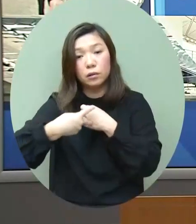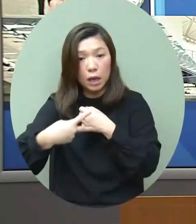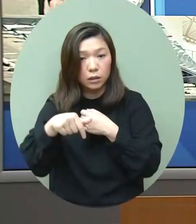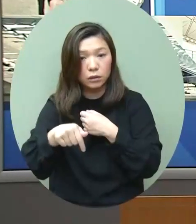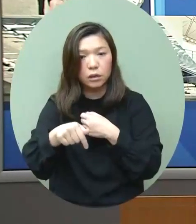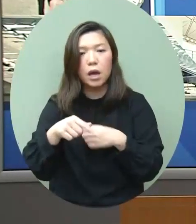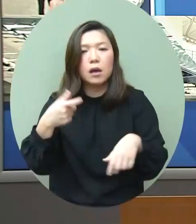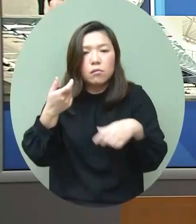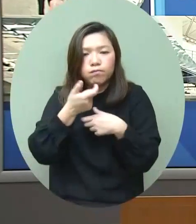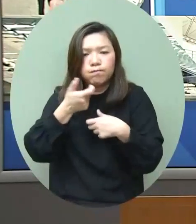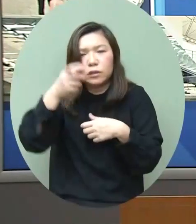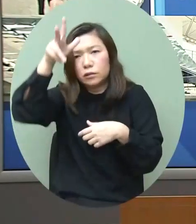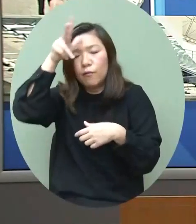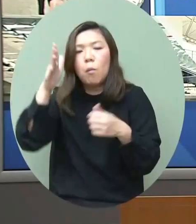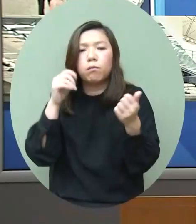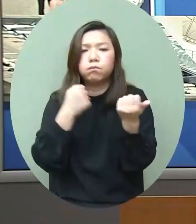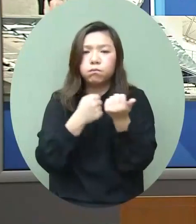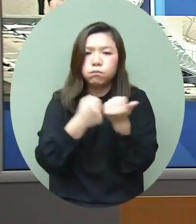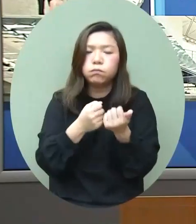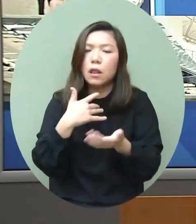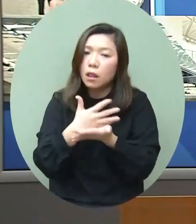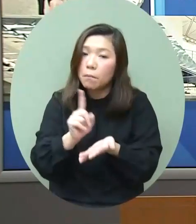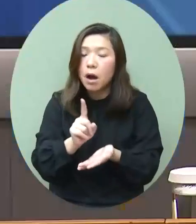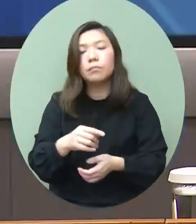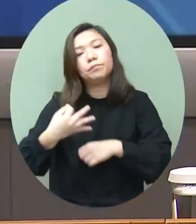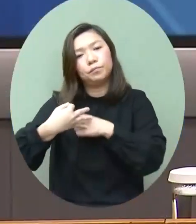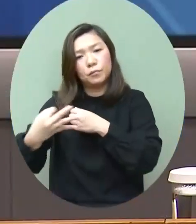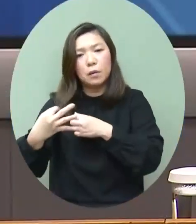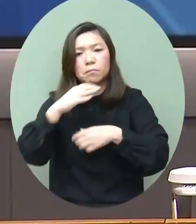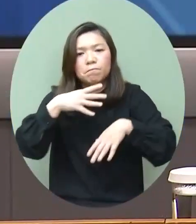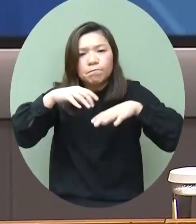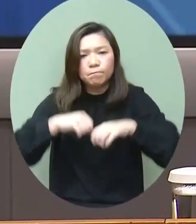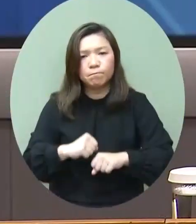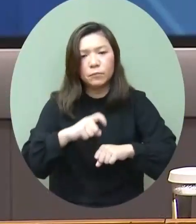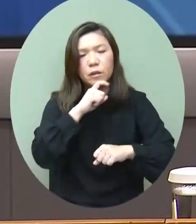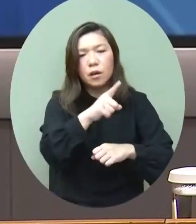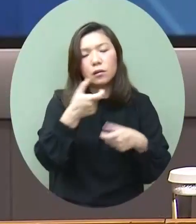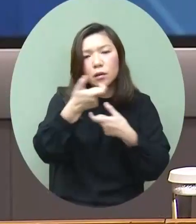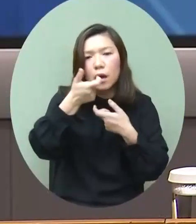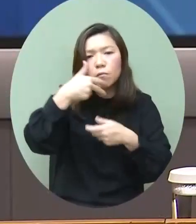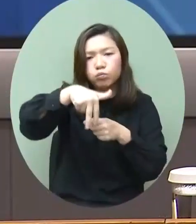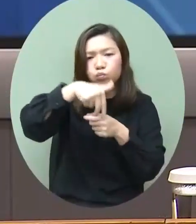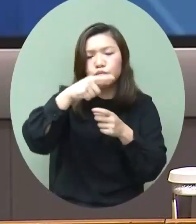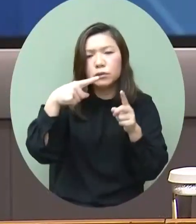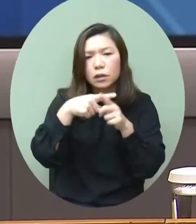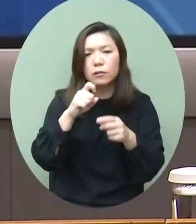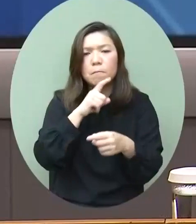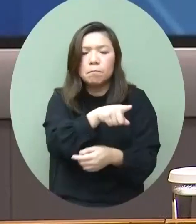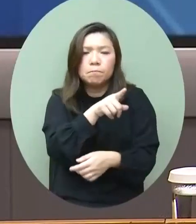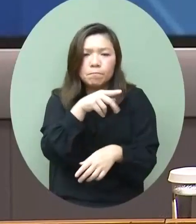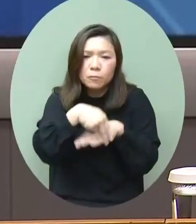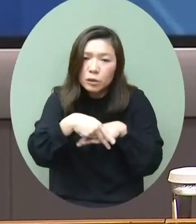於金融業界的援助和措施第三就是我們鞏固和培育金融人財富的一些策略